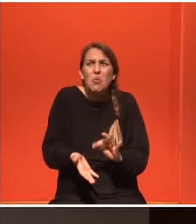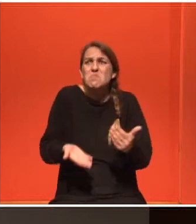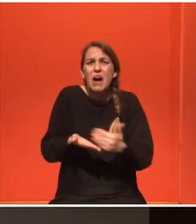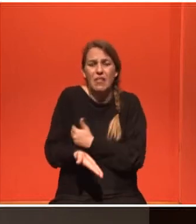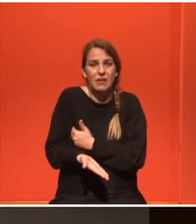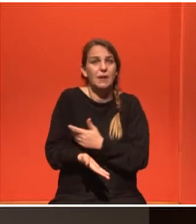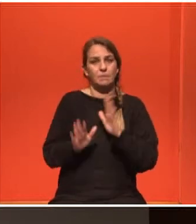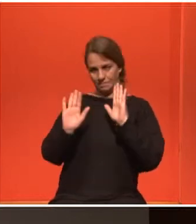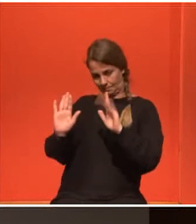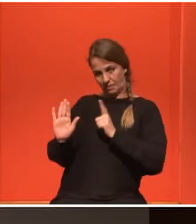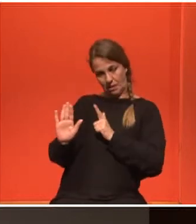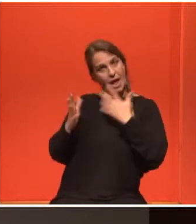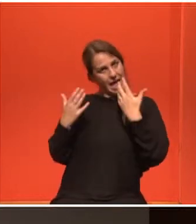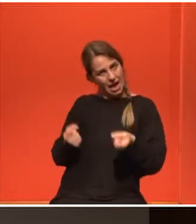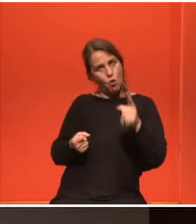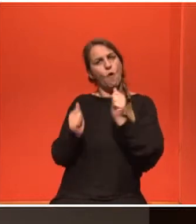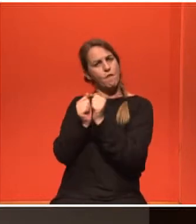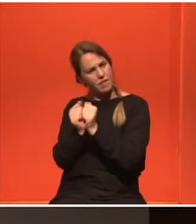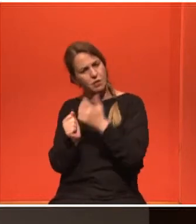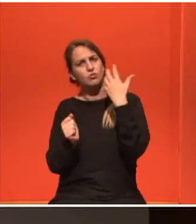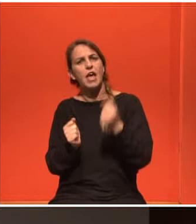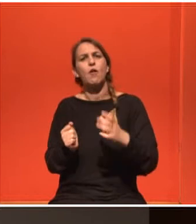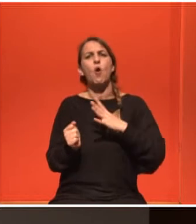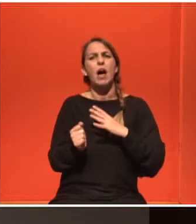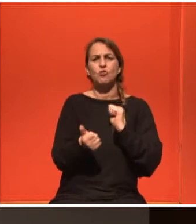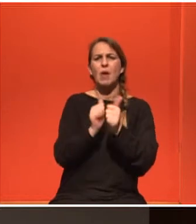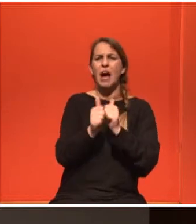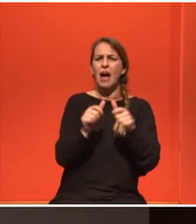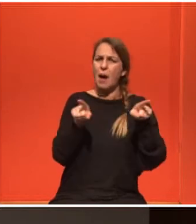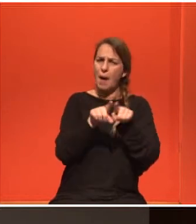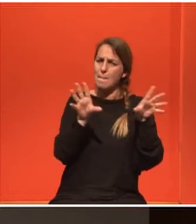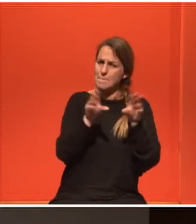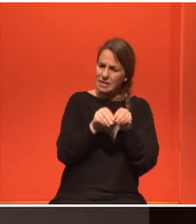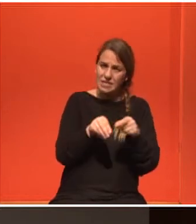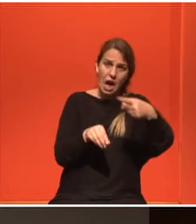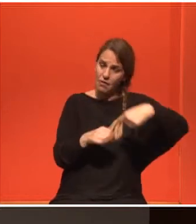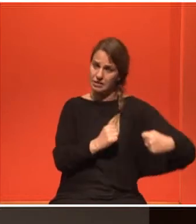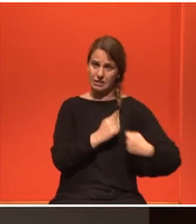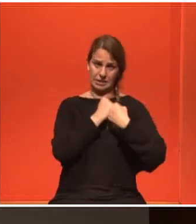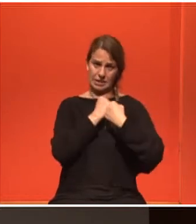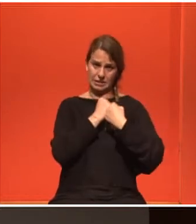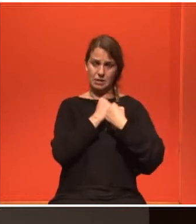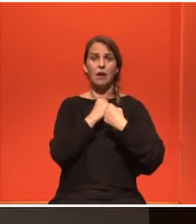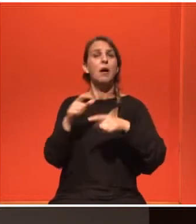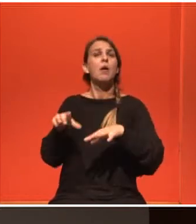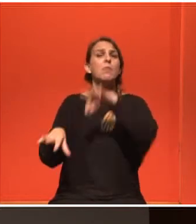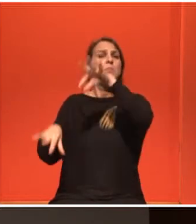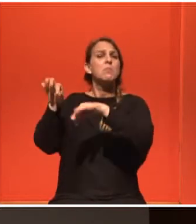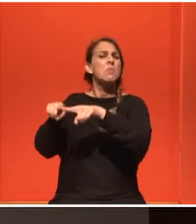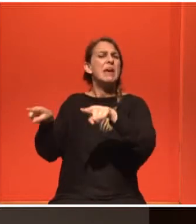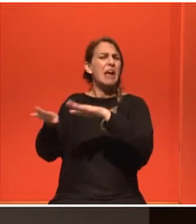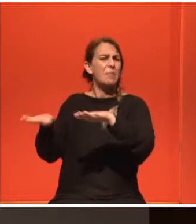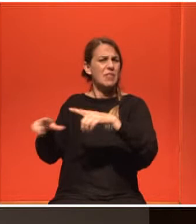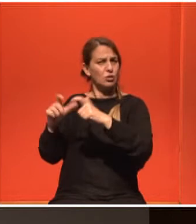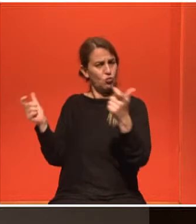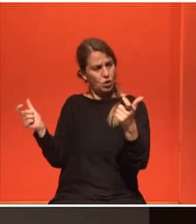μου, φίλους μου από το σχολείο που με στήριζαν φυσικά. Αλλά υπήρχαν και αυτά τα περιστατικά στο σχολείο που με στεναχωρούσαν. Παρ' όλα αυτά με στήριζαν πάντα οι φίλοι.